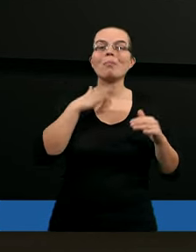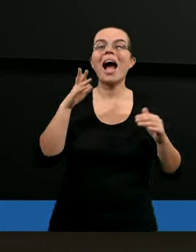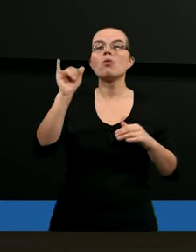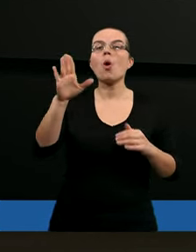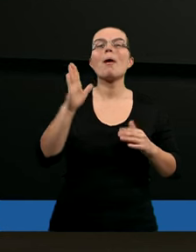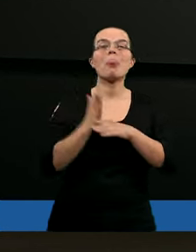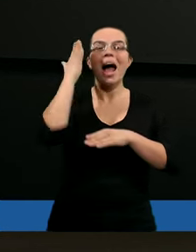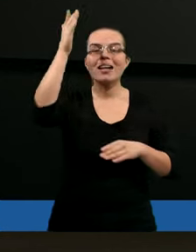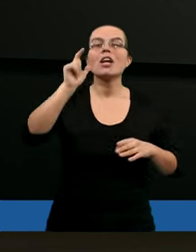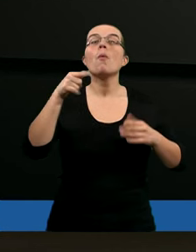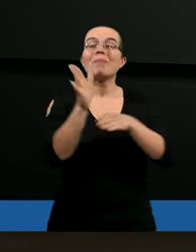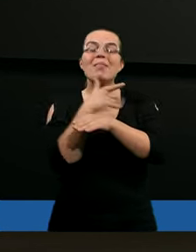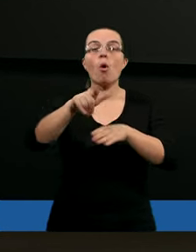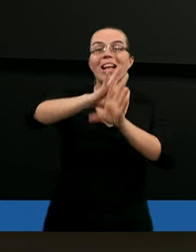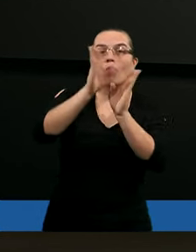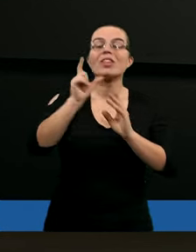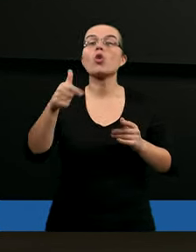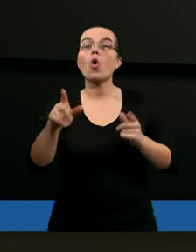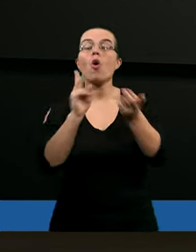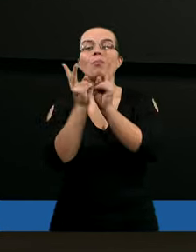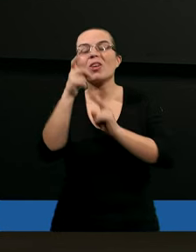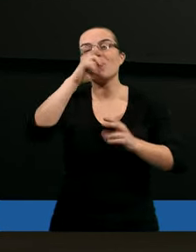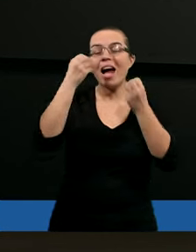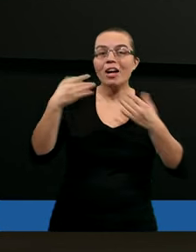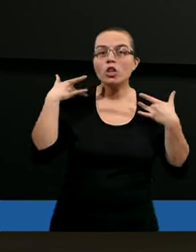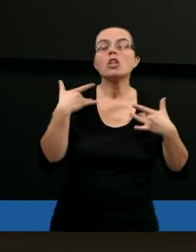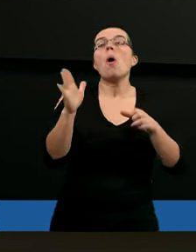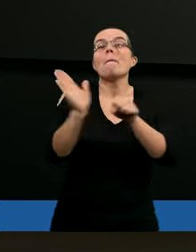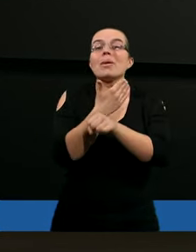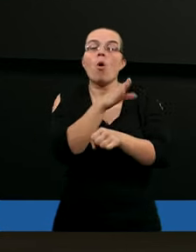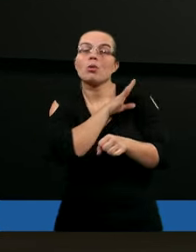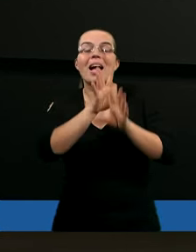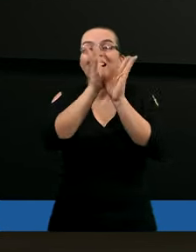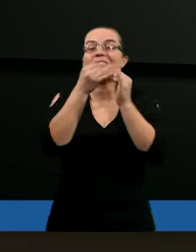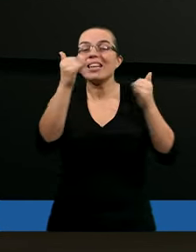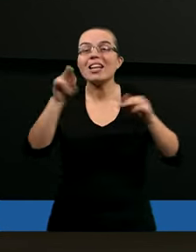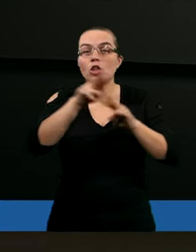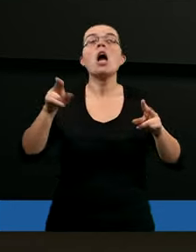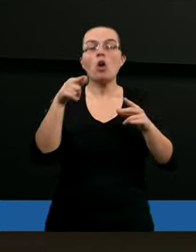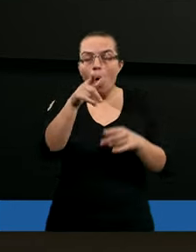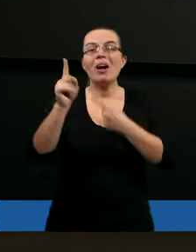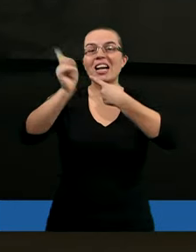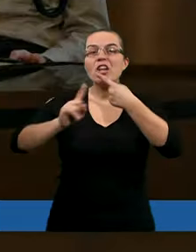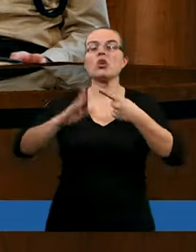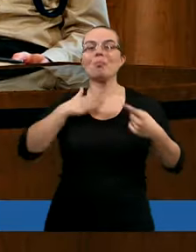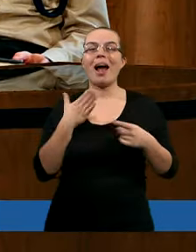mimo tego wszystko, co go spotkało i dlaczego mimo śmierci cały czas liczył na coś więcej?